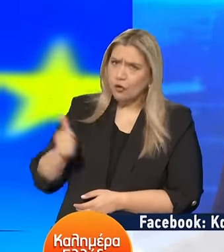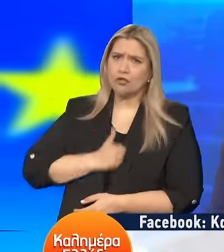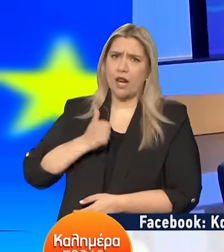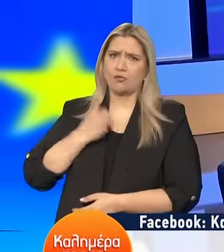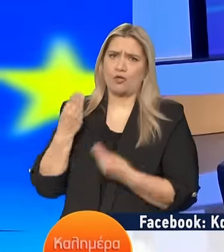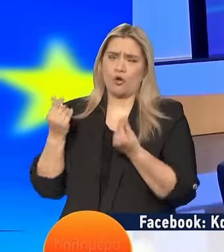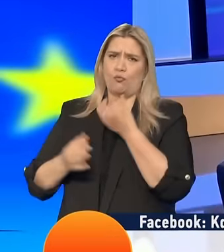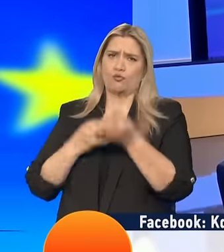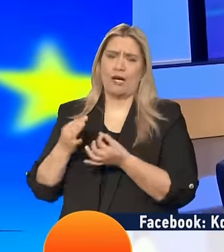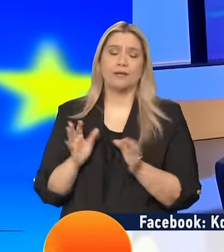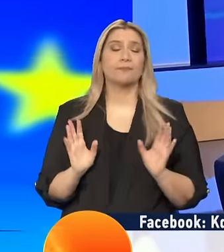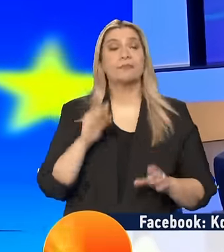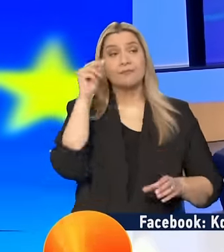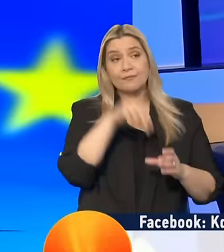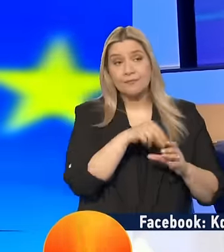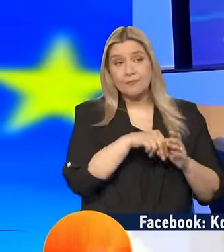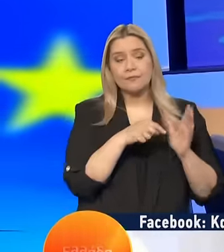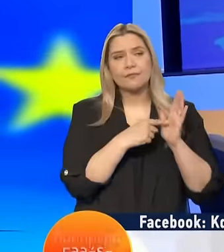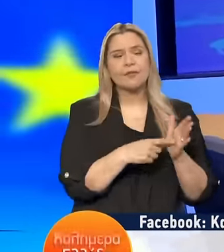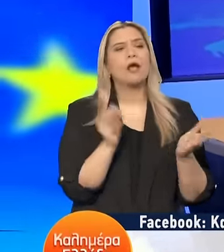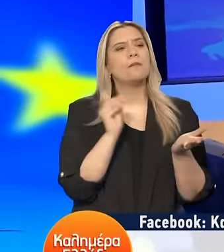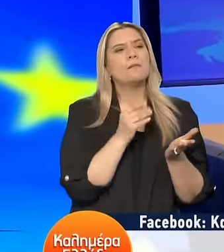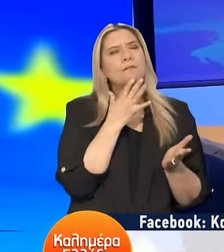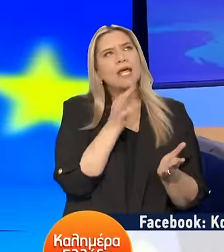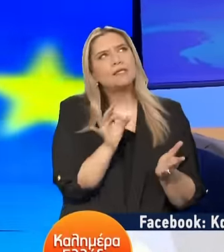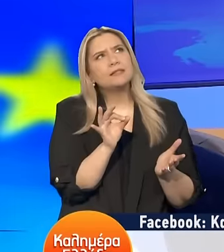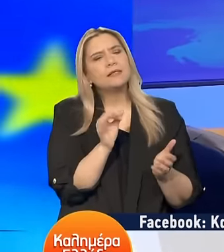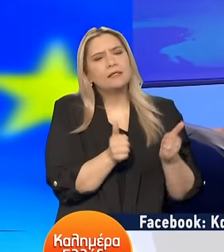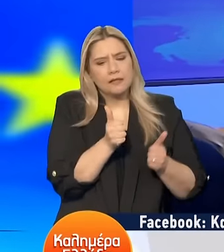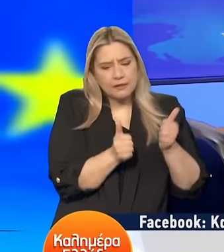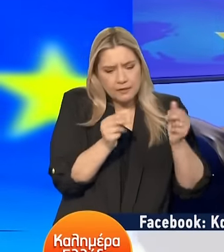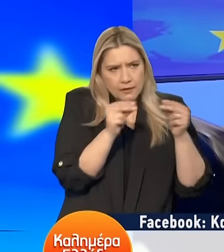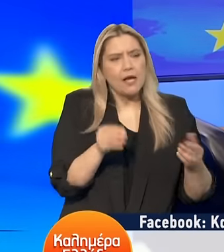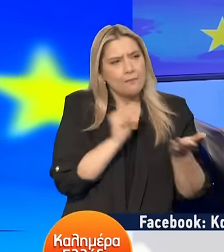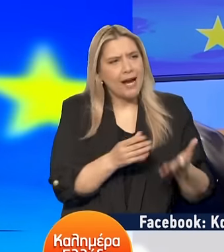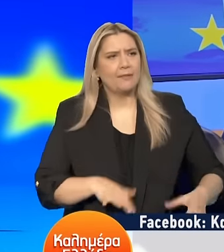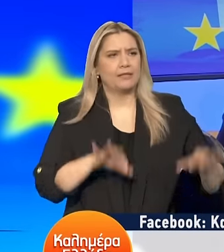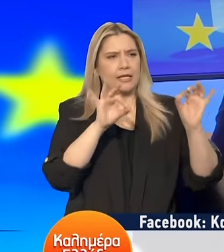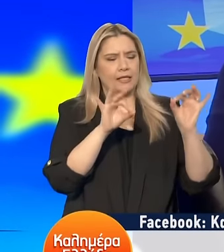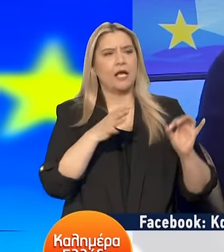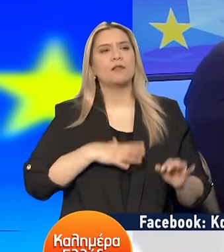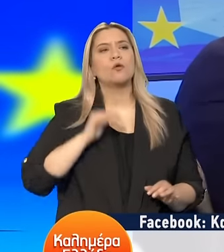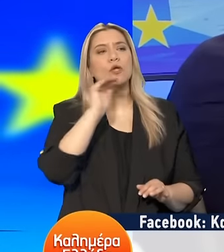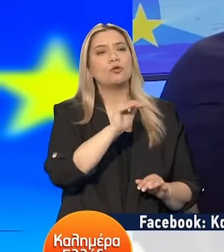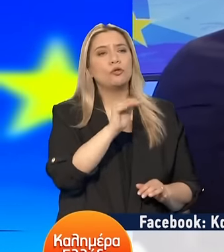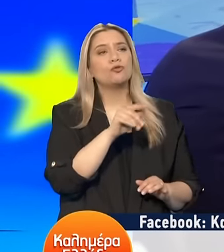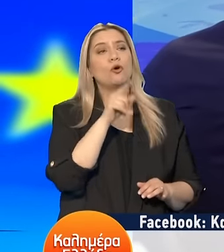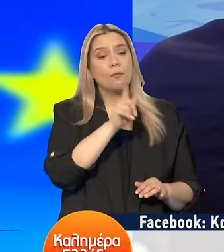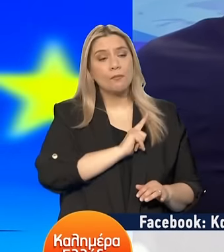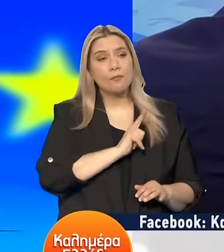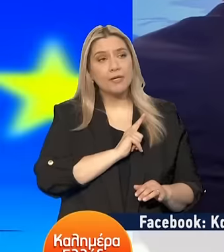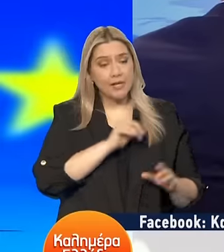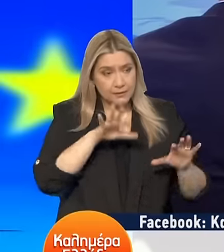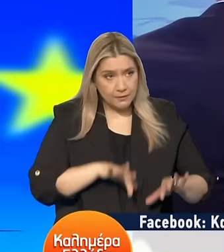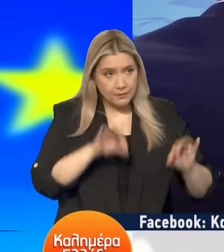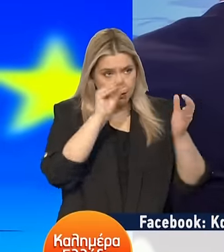Πρόεδρε κυβερνητική αναμέτρηση Σημαίνει και ένα restart Για την όποια κυβέρνηση Θέλω να σας ρωτήσω Αν αυτό το restart Θα έχει μέσα και ένα